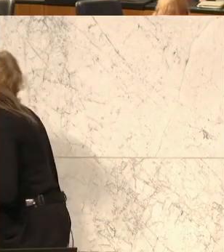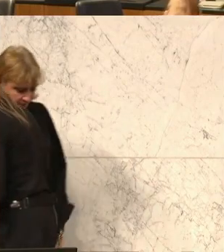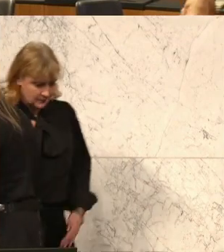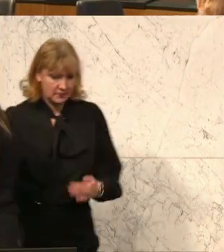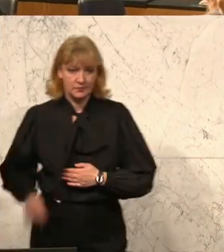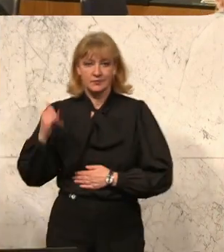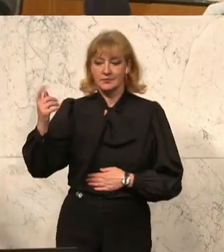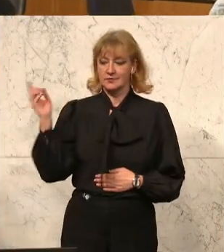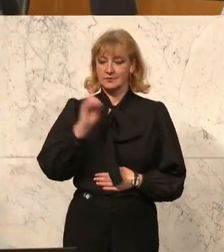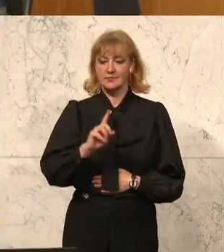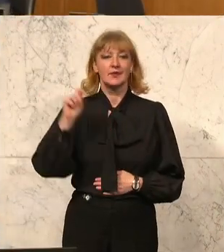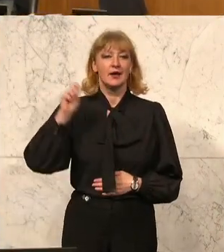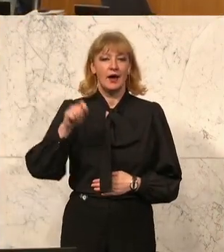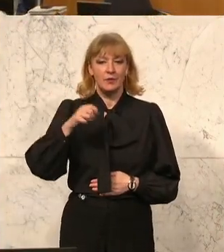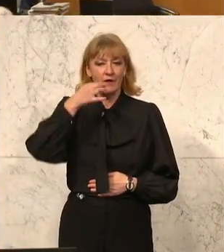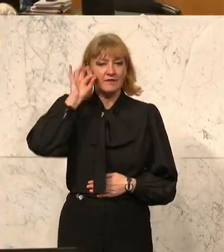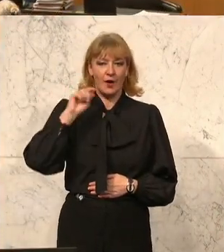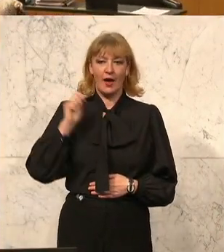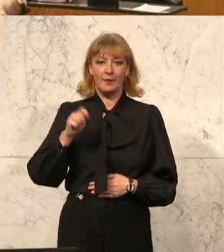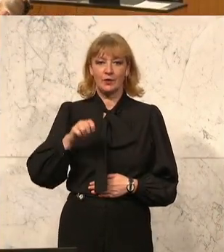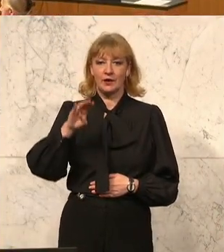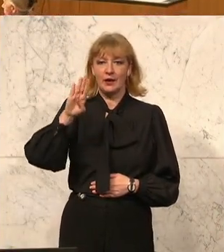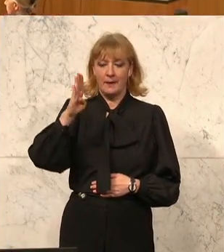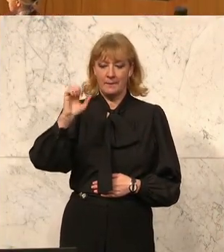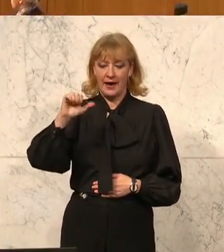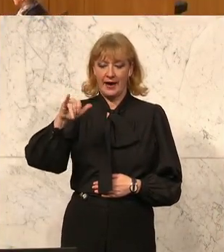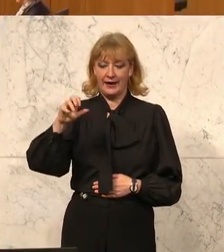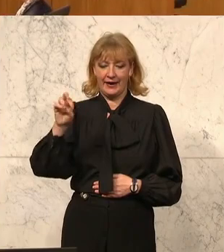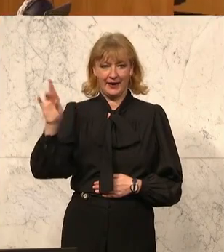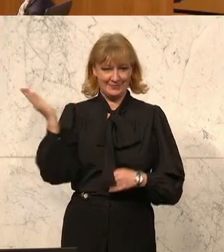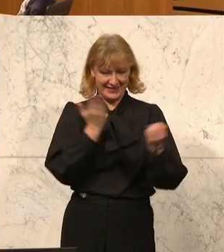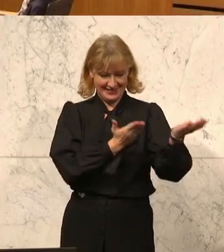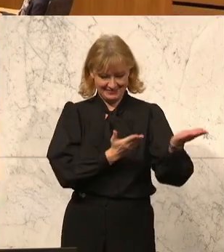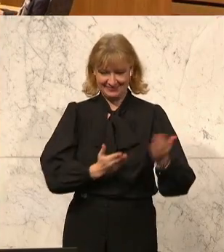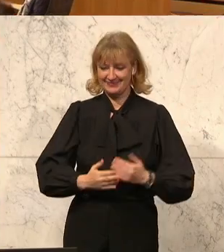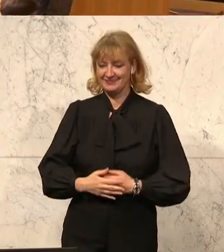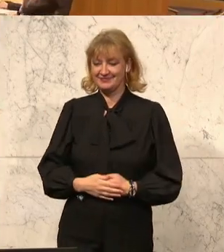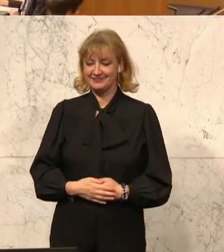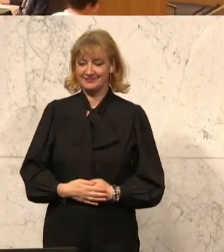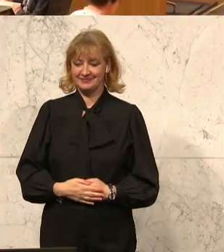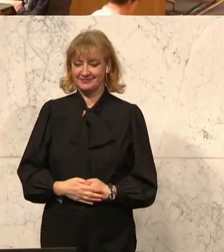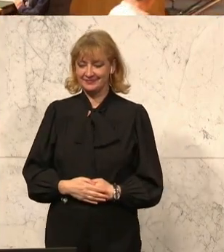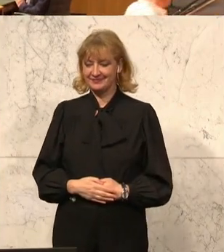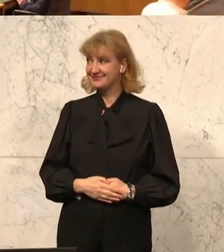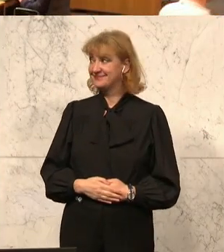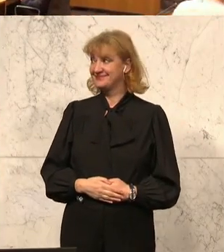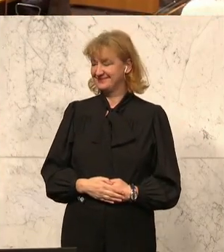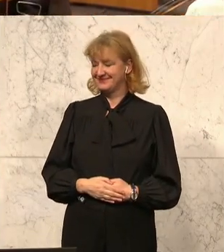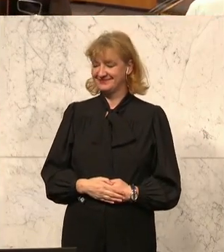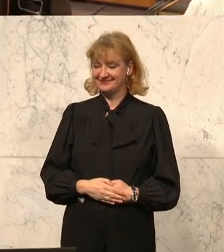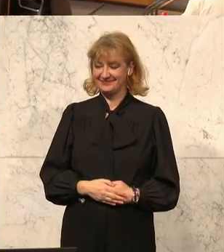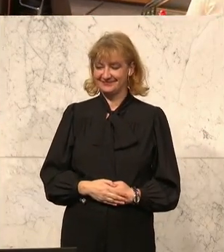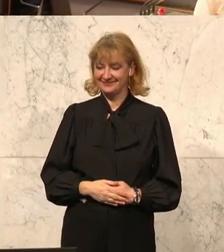Eva-Maria Himmelbauer von der ÖVP spricht über den geplanten Breitbandausbau in den nächsten Jahren. Die Regierung hat das Ziel ausgegeben, dass Österreich bis